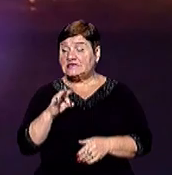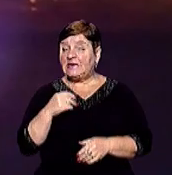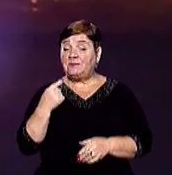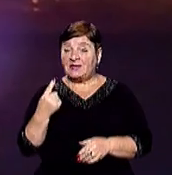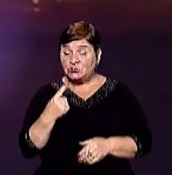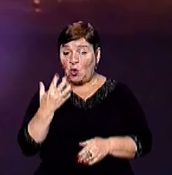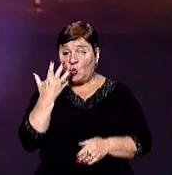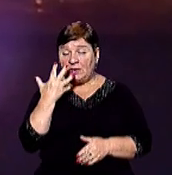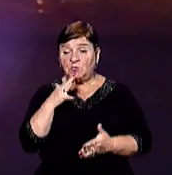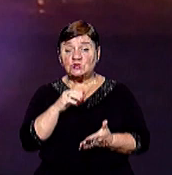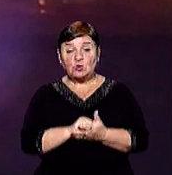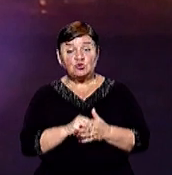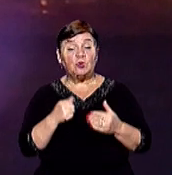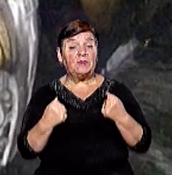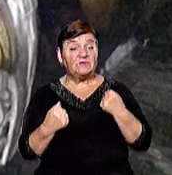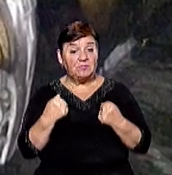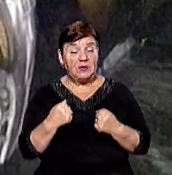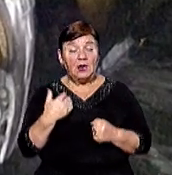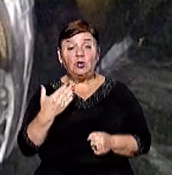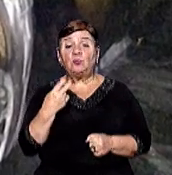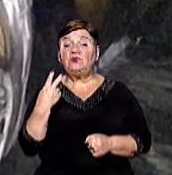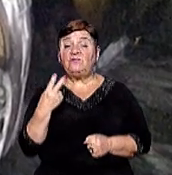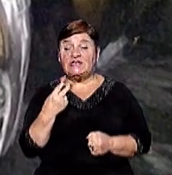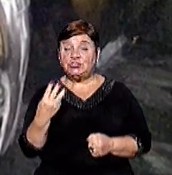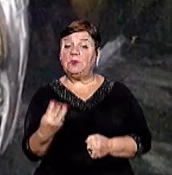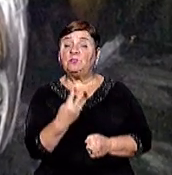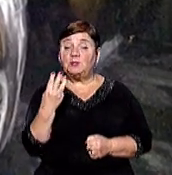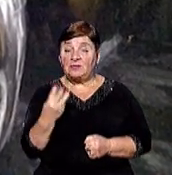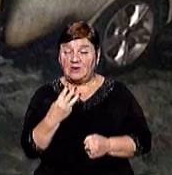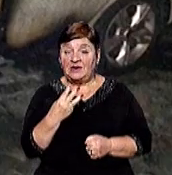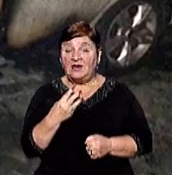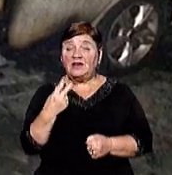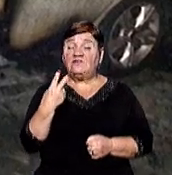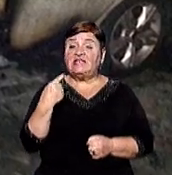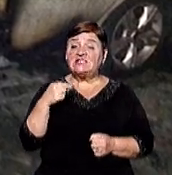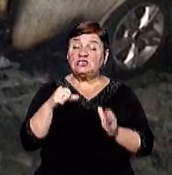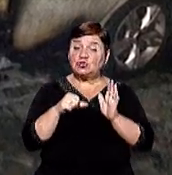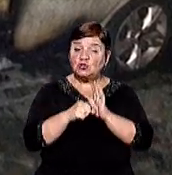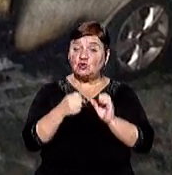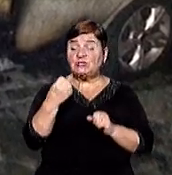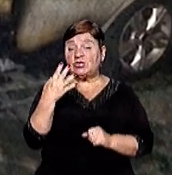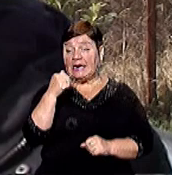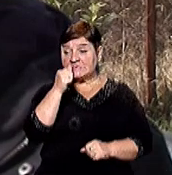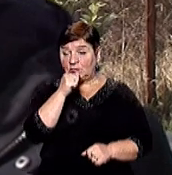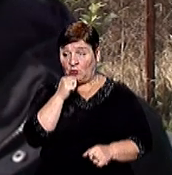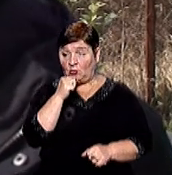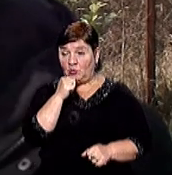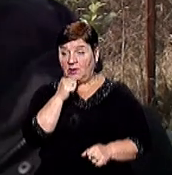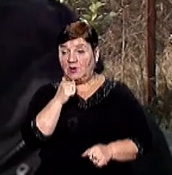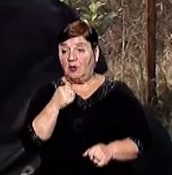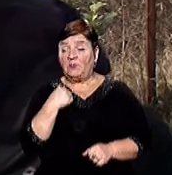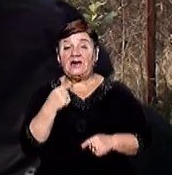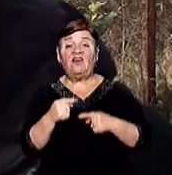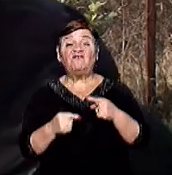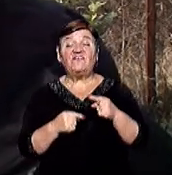Віктору Щедаю пошкоджують автомобіль. Йому двічі підпалювало авто 2006 та 2014 року В мене